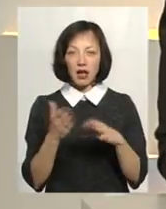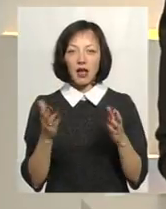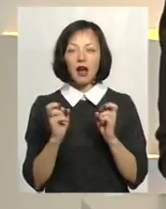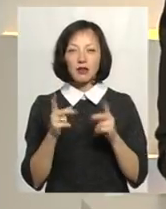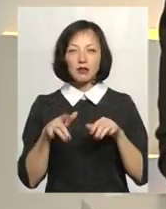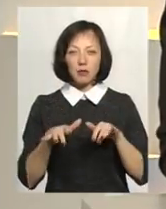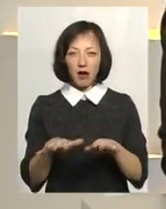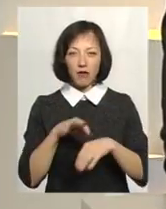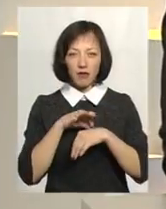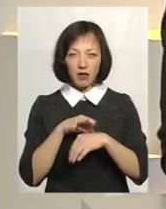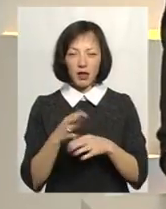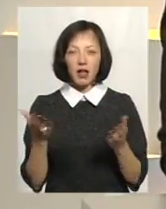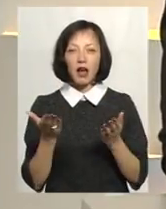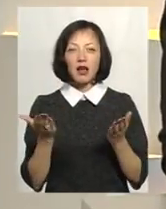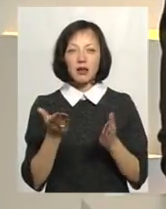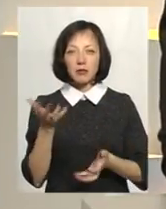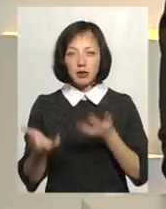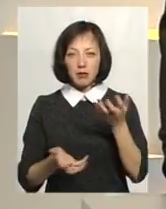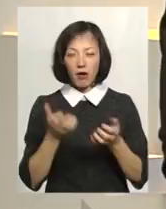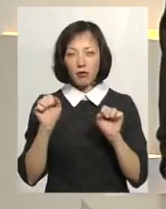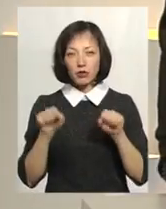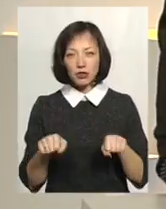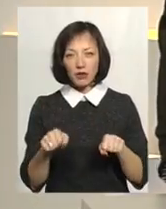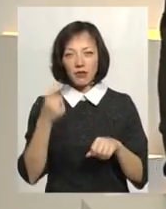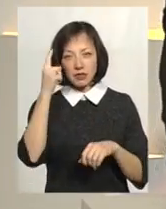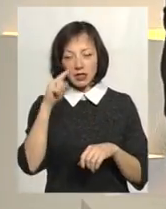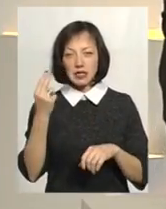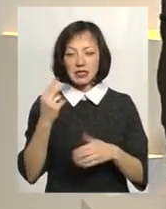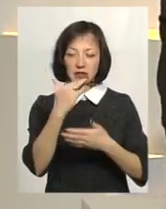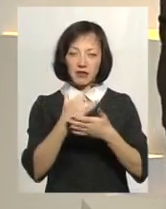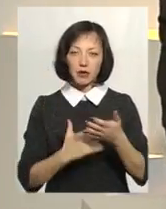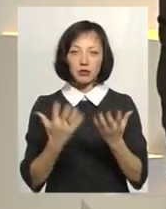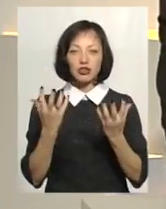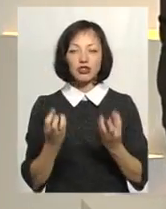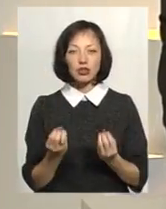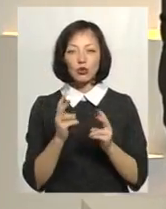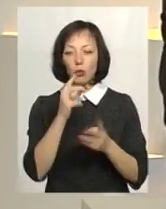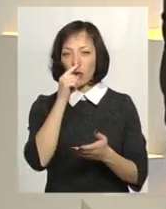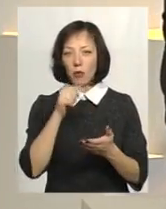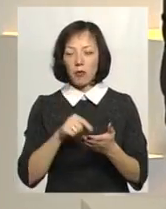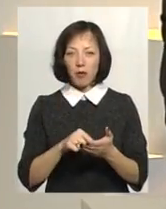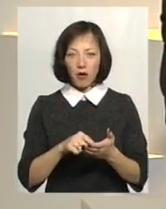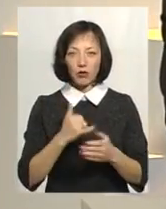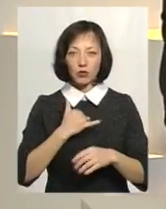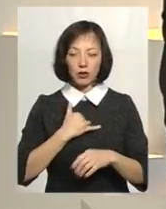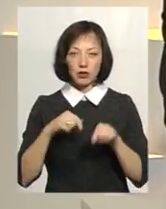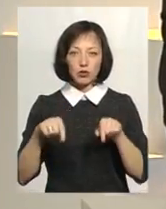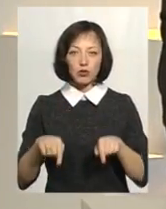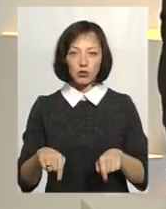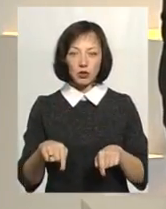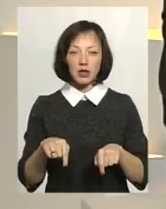цю справу вели, які справи піднімались, можливо, ви володієте цифрами, які ще нації все ж таки на Поділлі в нас тут